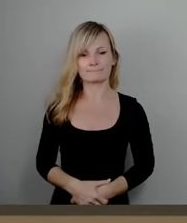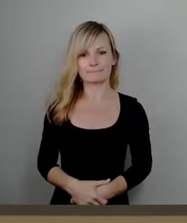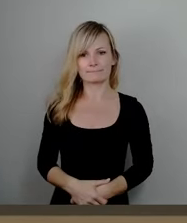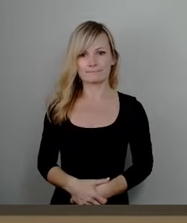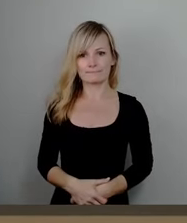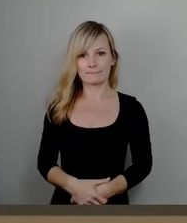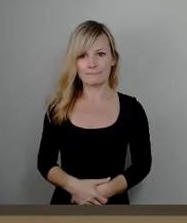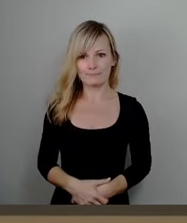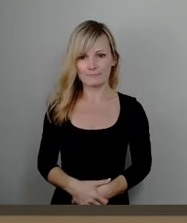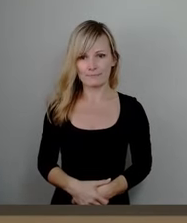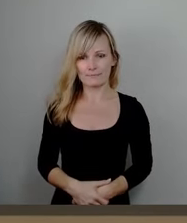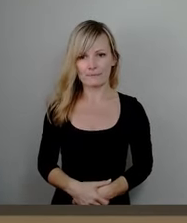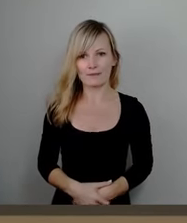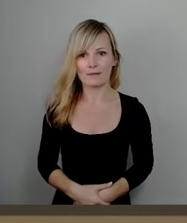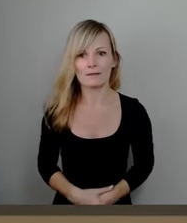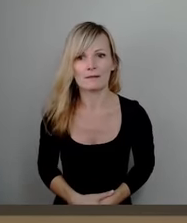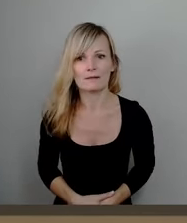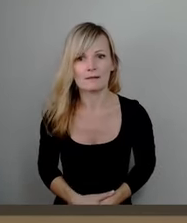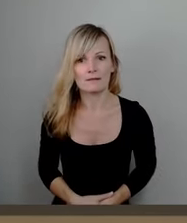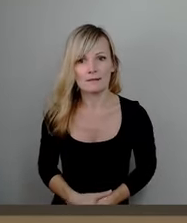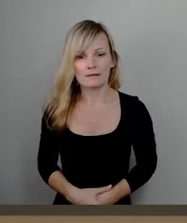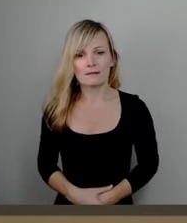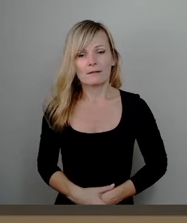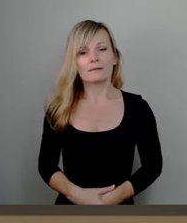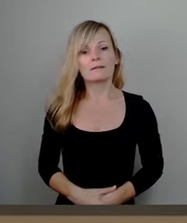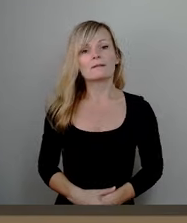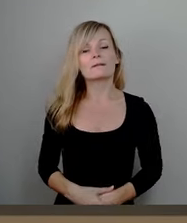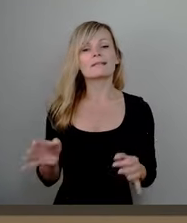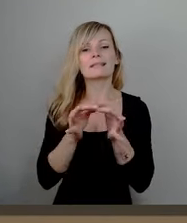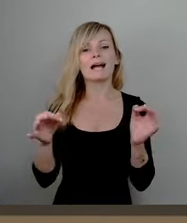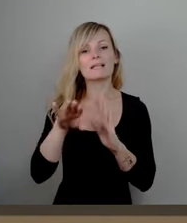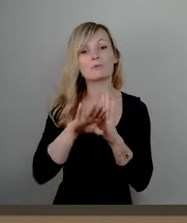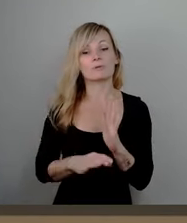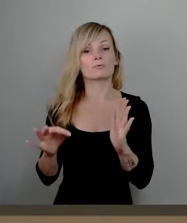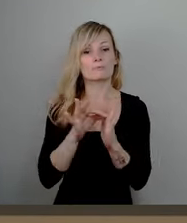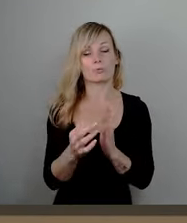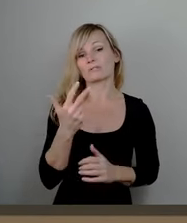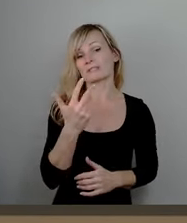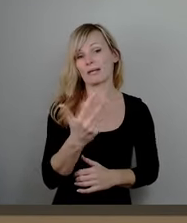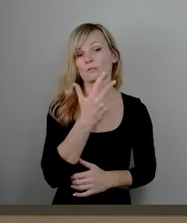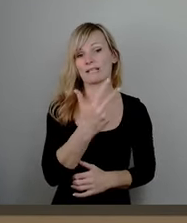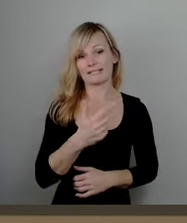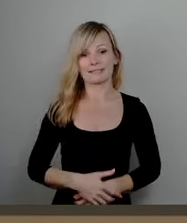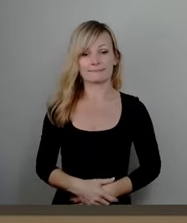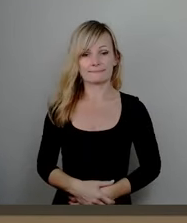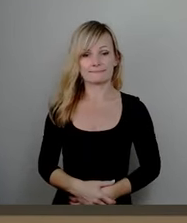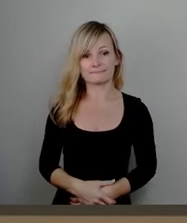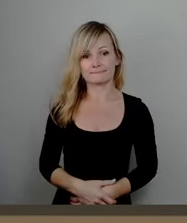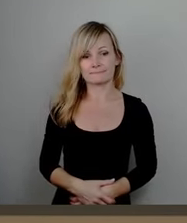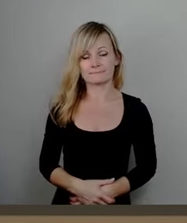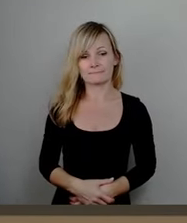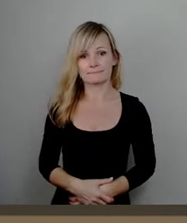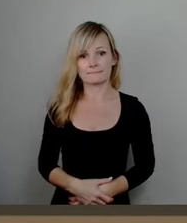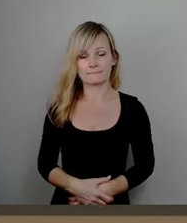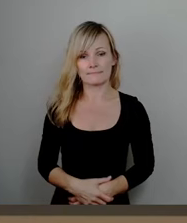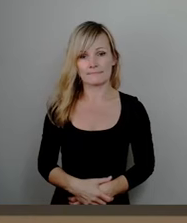Damit kommen wir zum Tagesordnungspunkt 33, wie wir gestern einmal